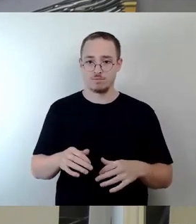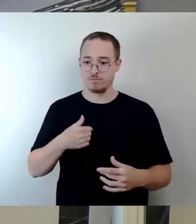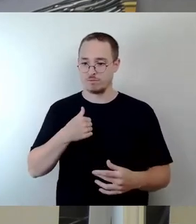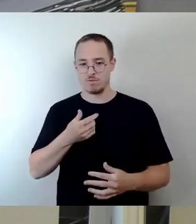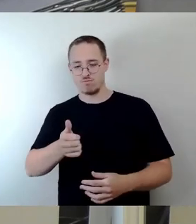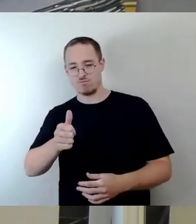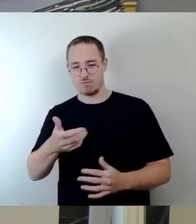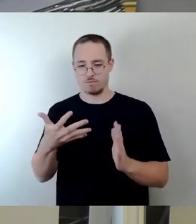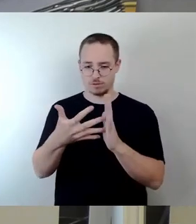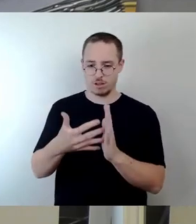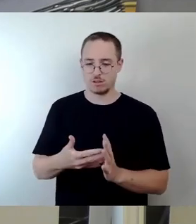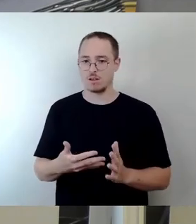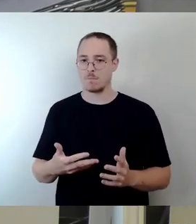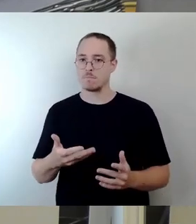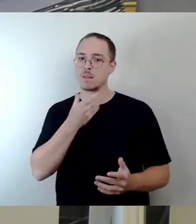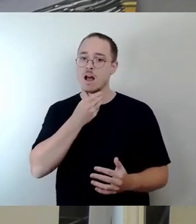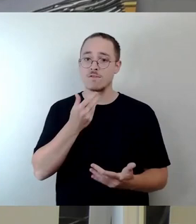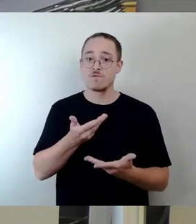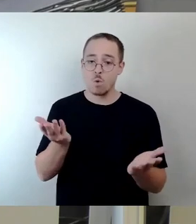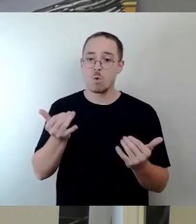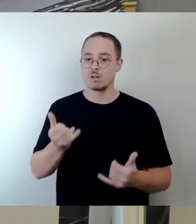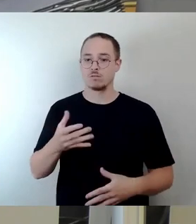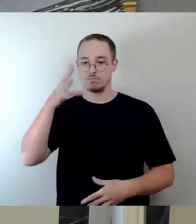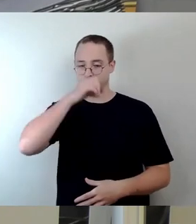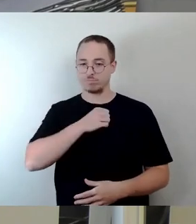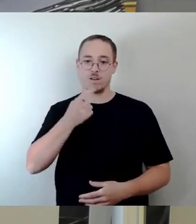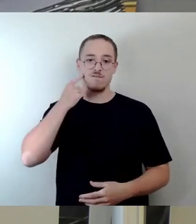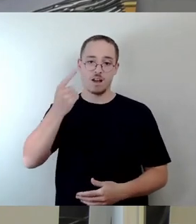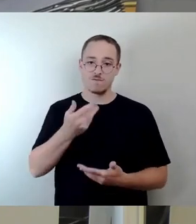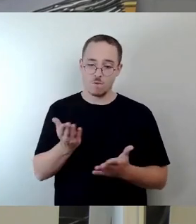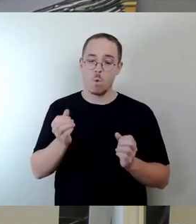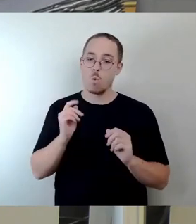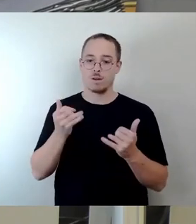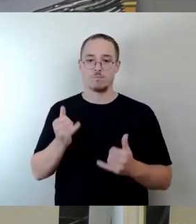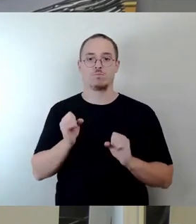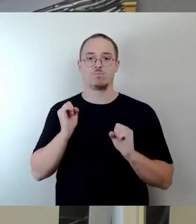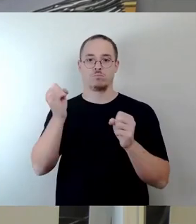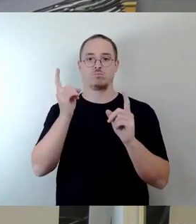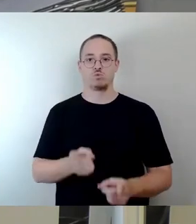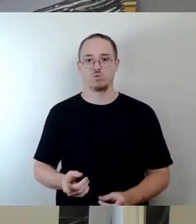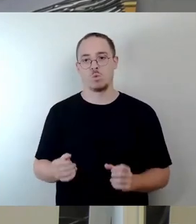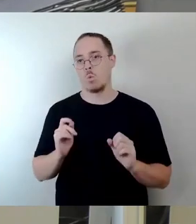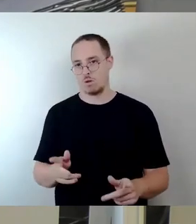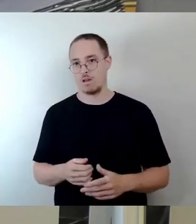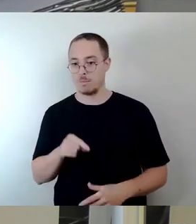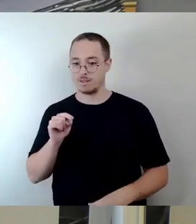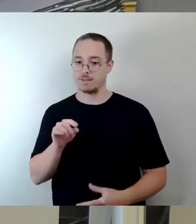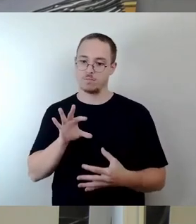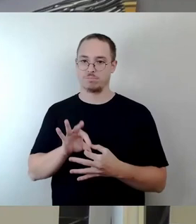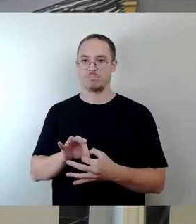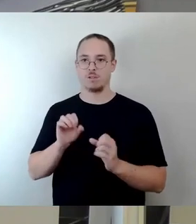Da gebe ich Ihnen allen recht. Aber wir haben jetzt erst einmal eine Grundlage, auf der man aufsetzen kann. Wir haben neue Fußgängerquerungen in der Stadt